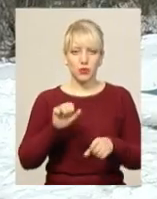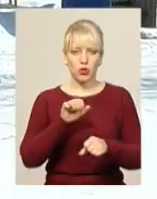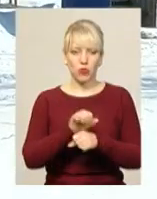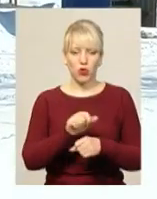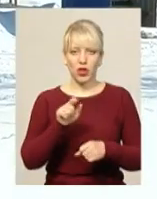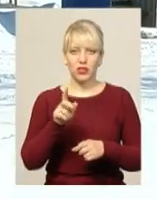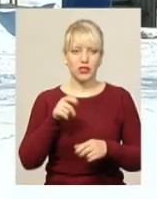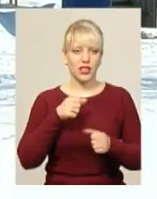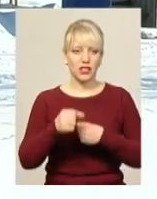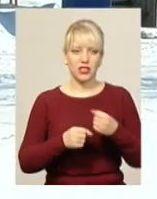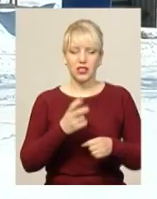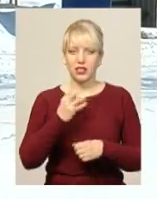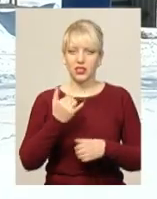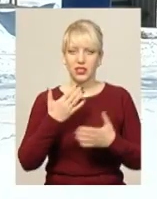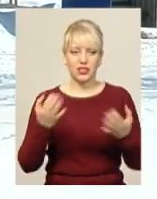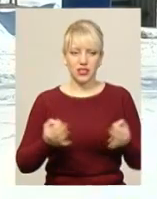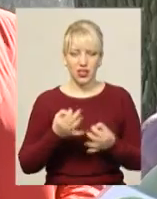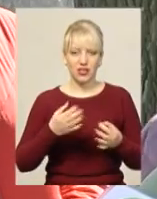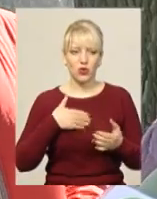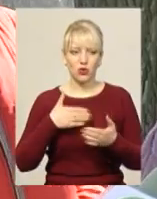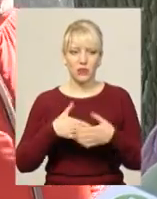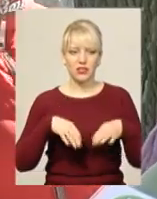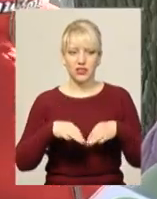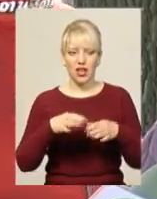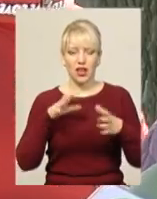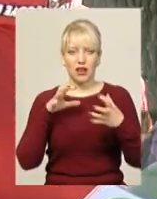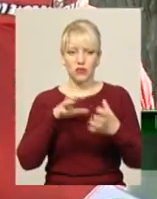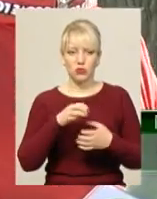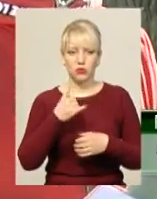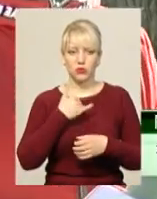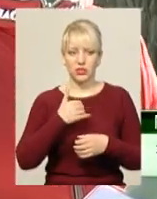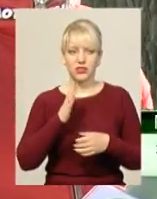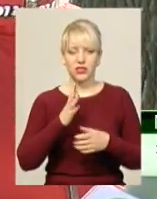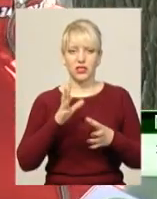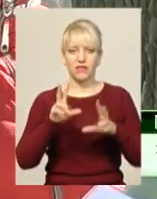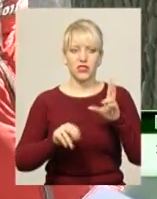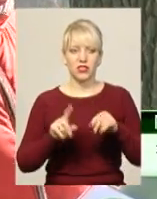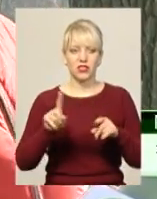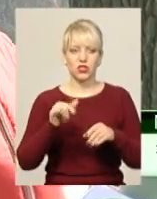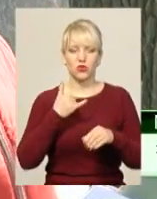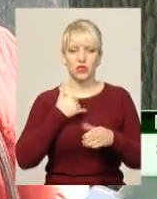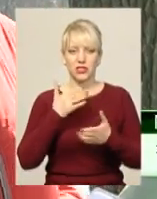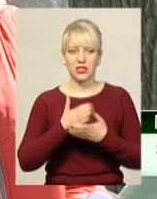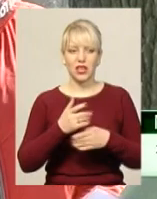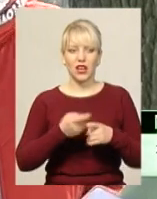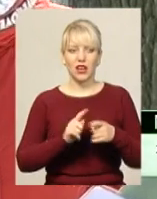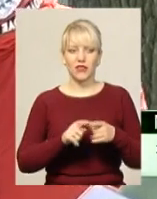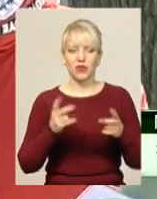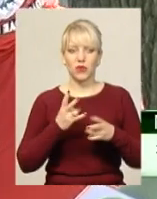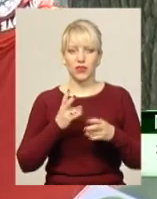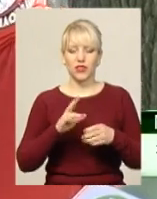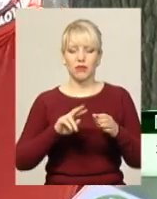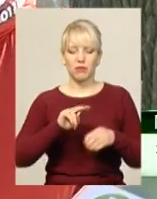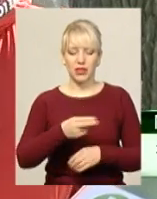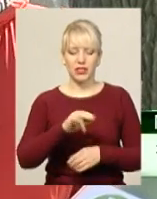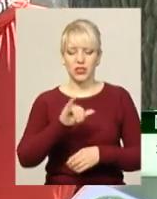До них не заїжджає жодний громадський транспорт. Автобус, я вам скажу, нас автобус, який рахується, що в нас є. А він так, він повинен ходити п